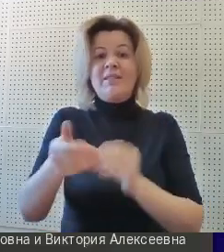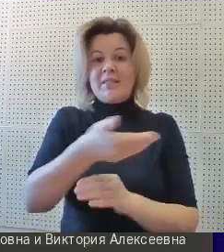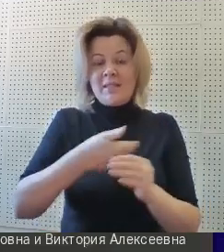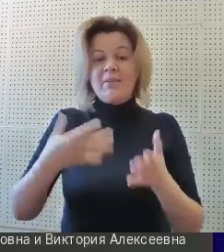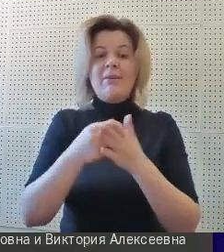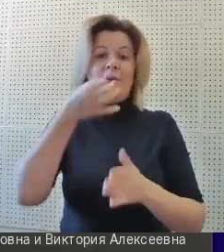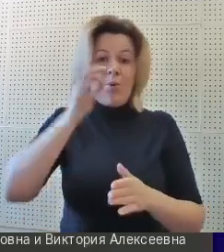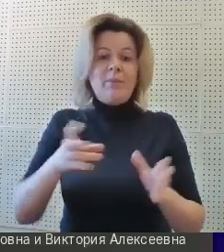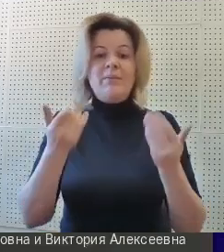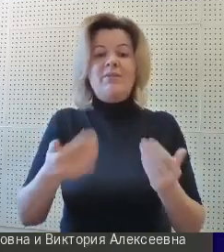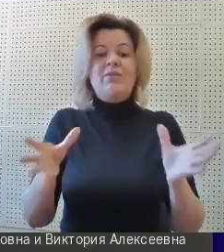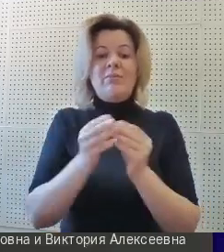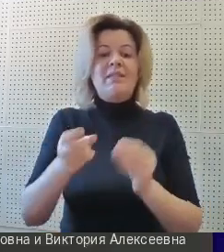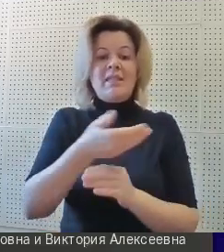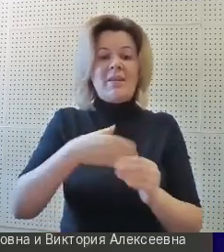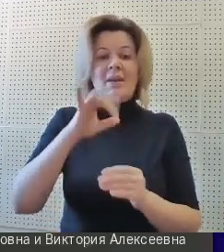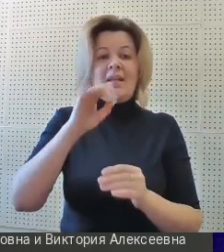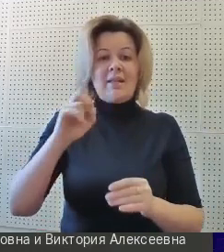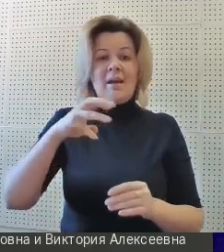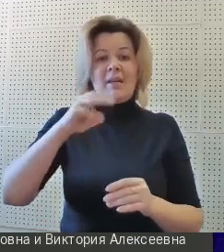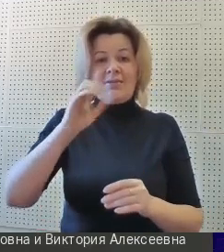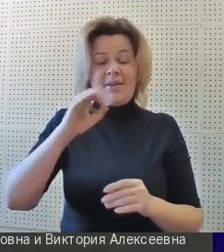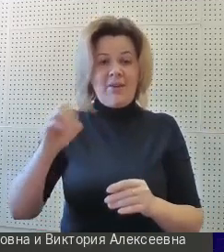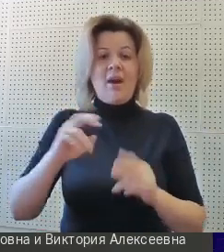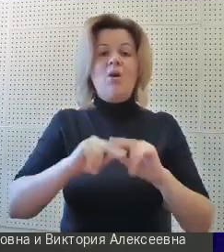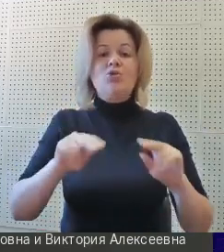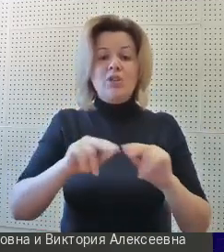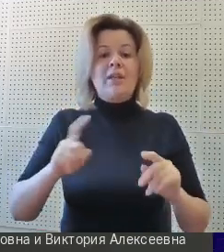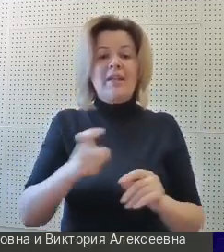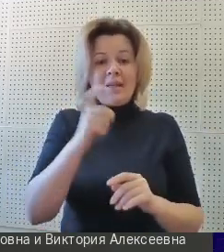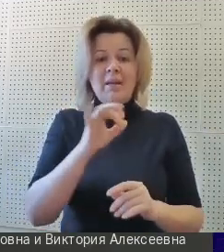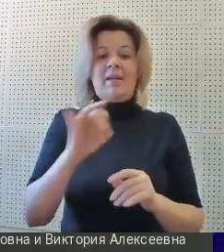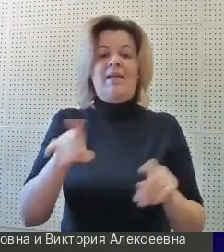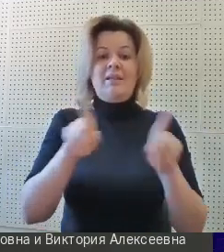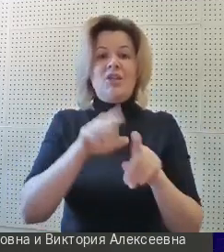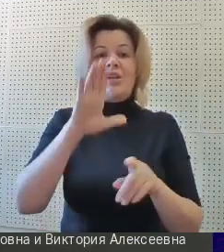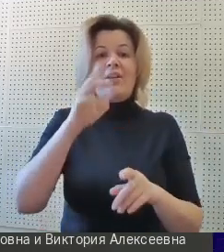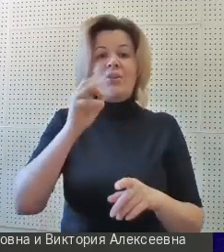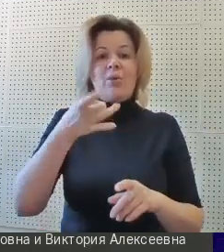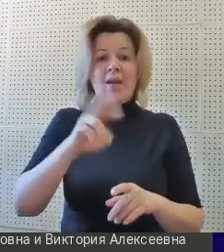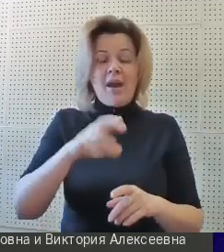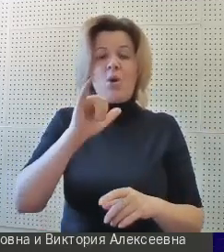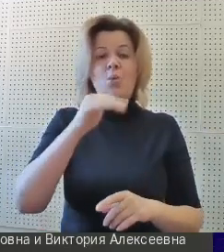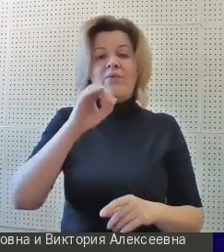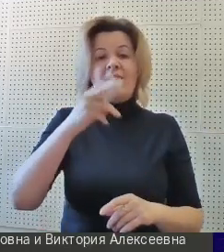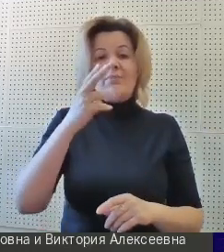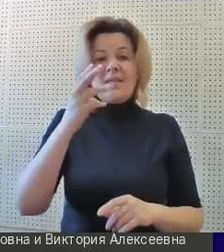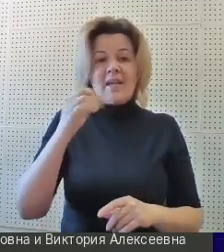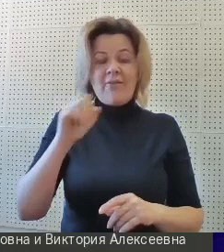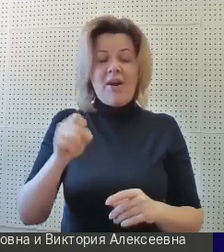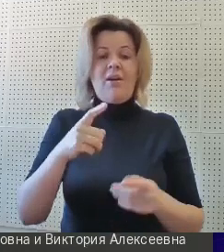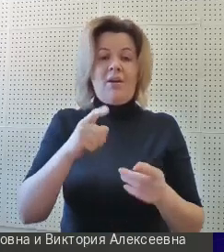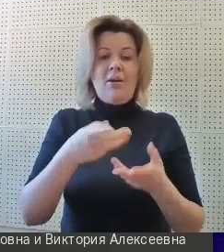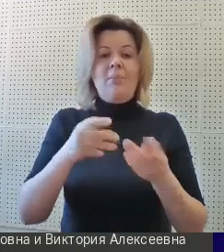Сегодня с нами Ирина Матвеева, учитель химии, руководитель педагогических проектов и Виктория Уфимцева, педагог